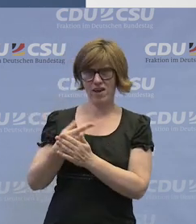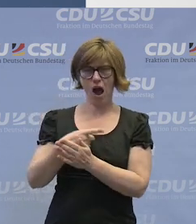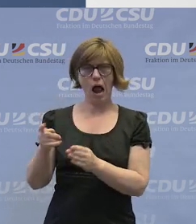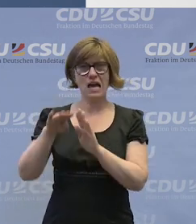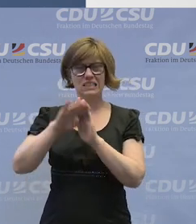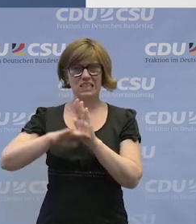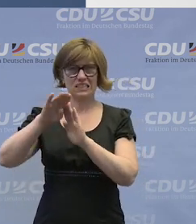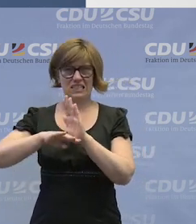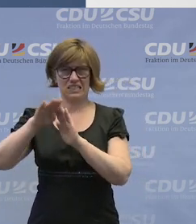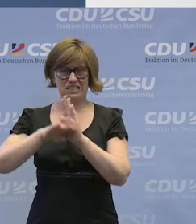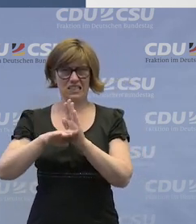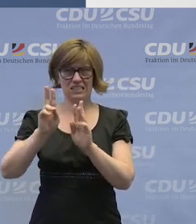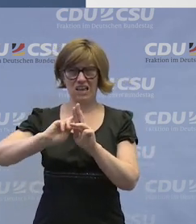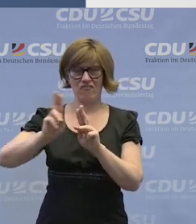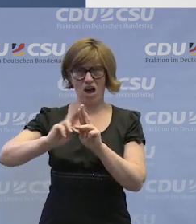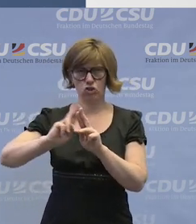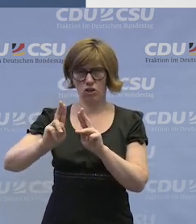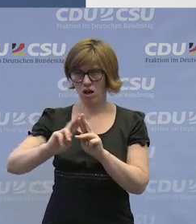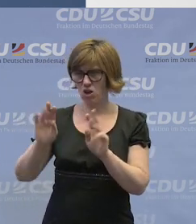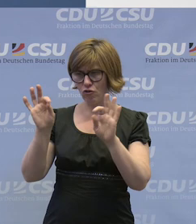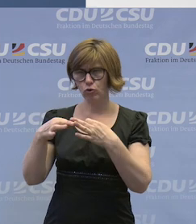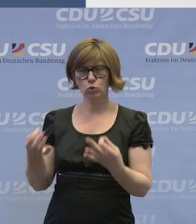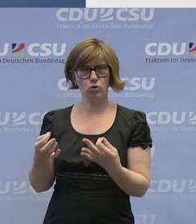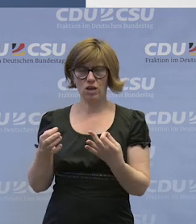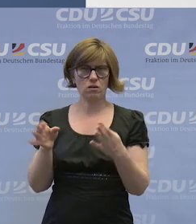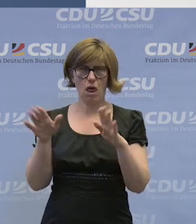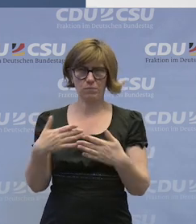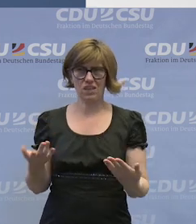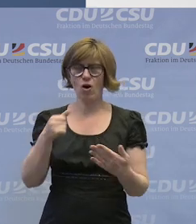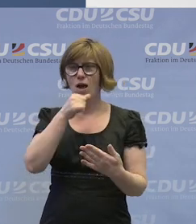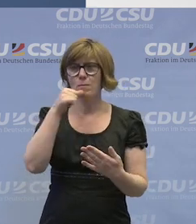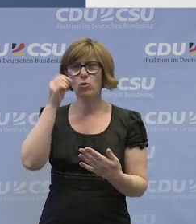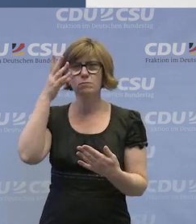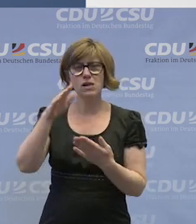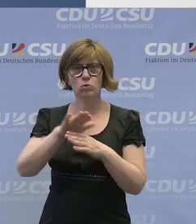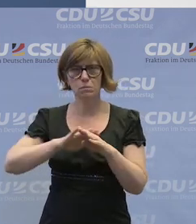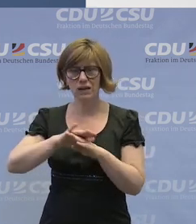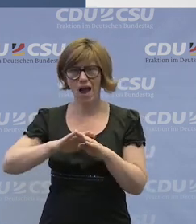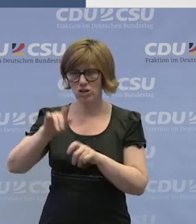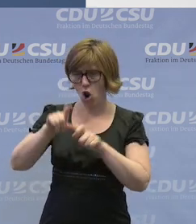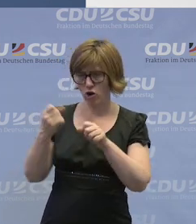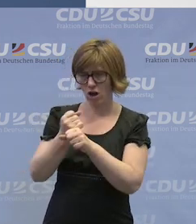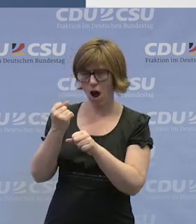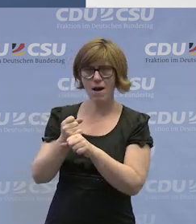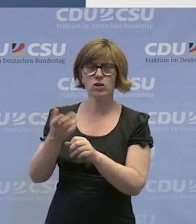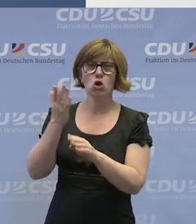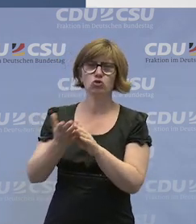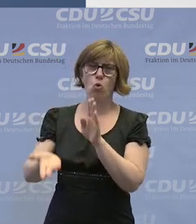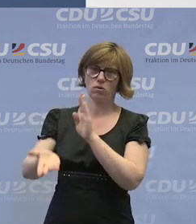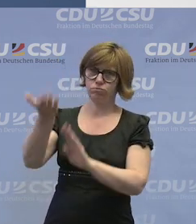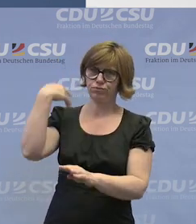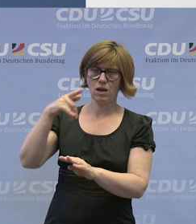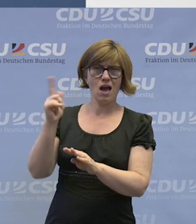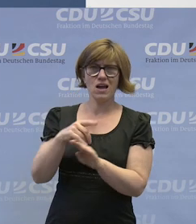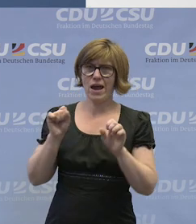Gesetzmäßigkeiten der Werkstätten funktionierten natürlich nicht, weil der Berufsbildungsbereich für die Leute, die dort in Frage kamen, schon lange hinter sich lag,